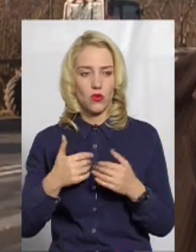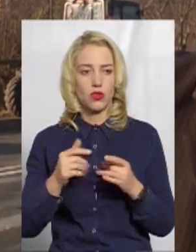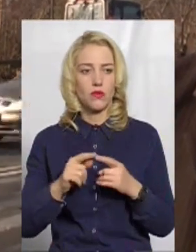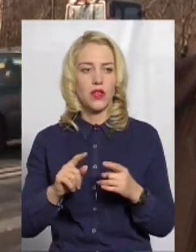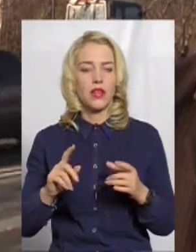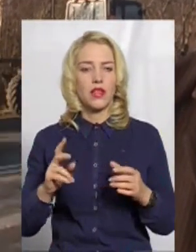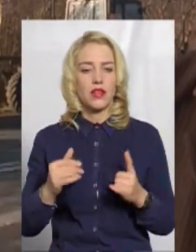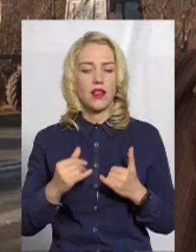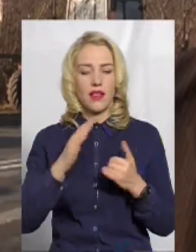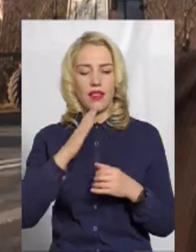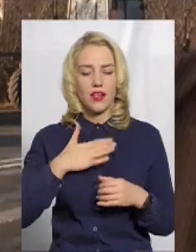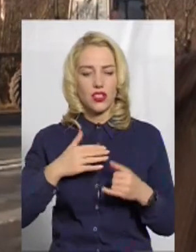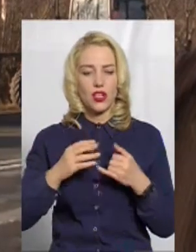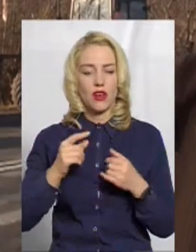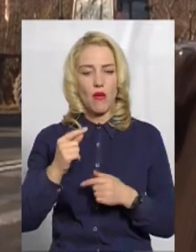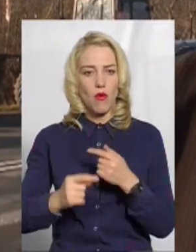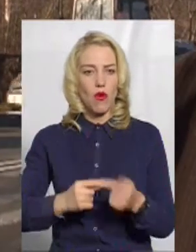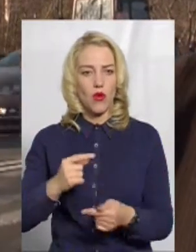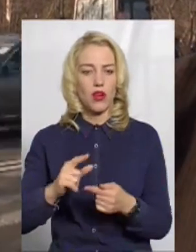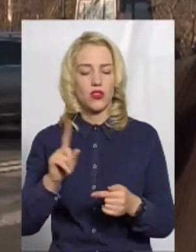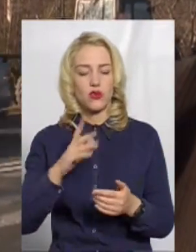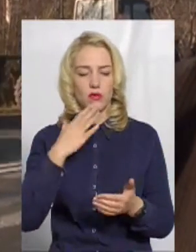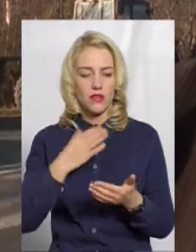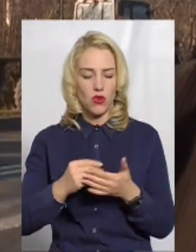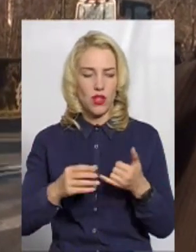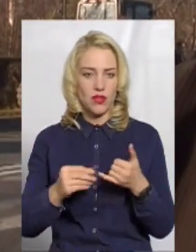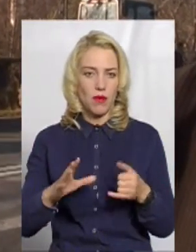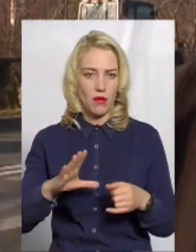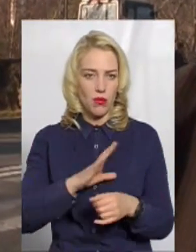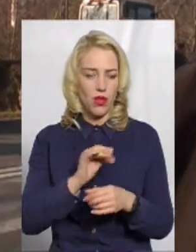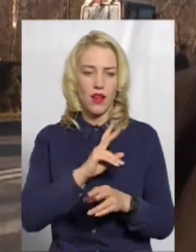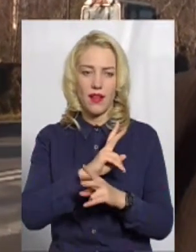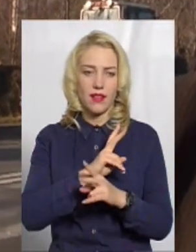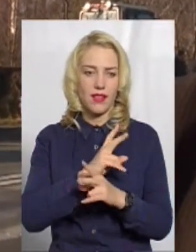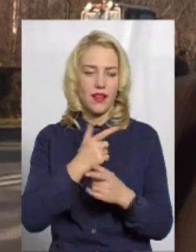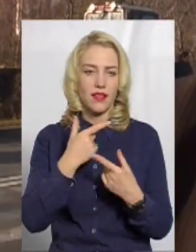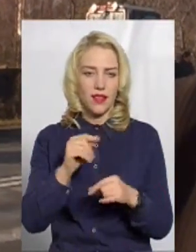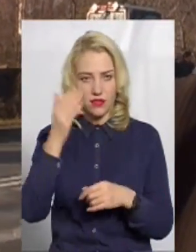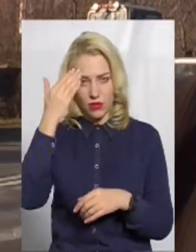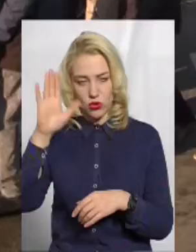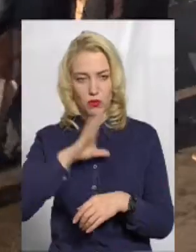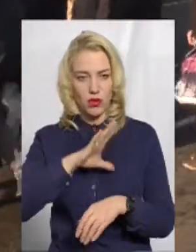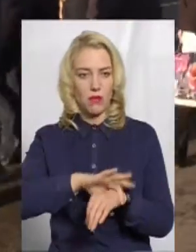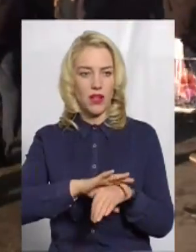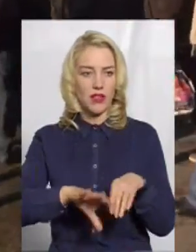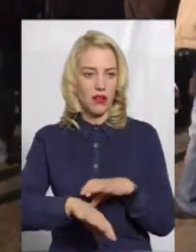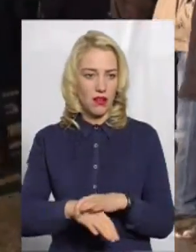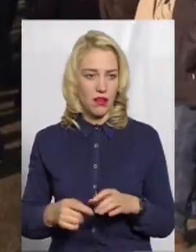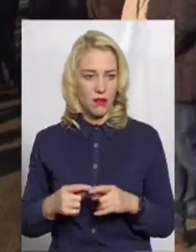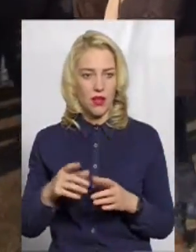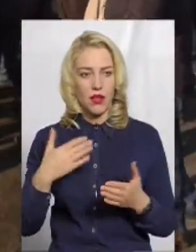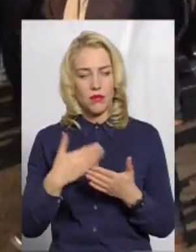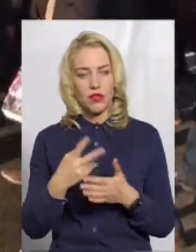майбутніх нашу землю, щоб вони мали свою землю, а не були десь в чужинцях батраками». Близько 200